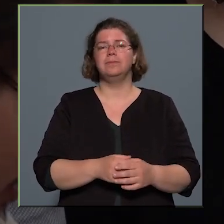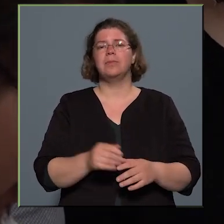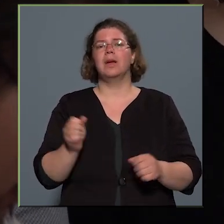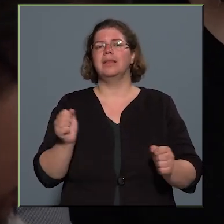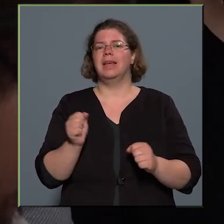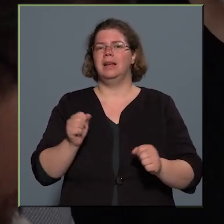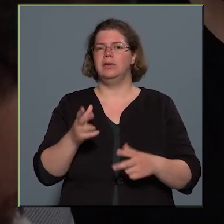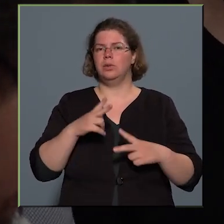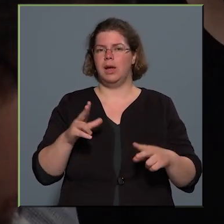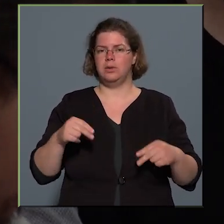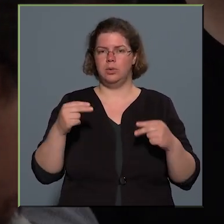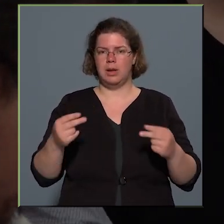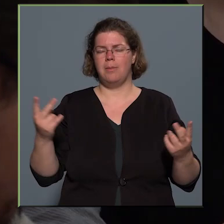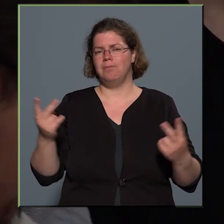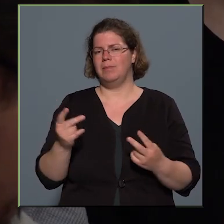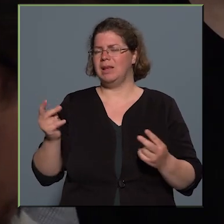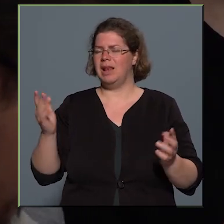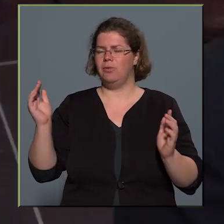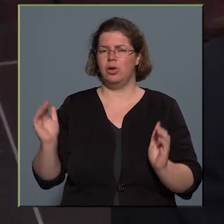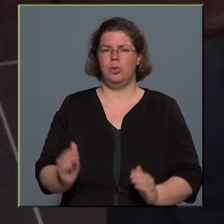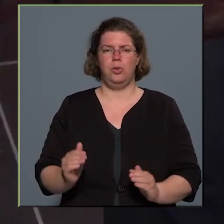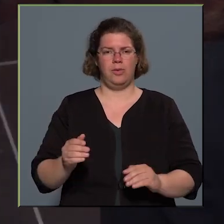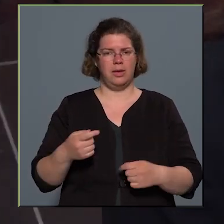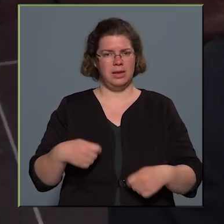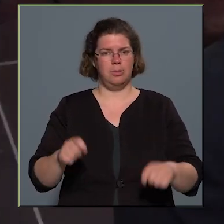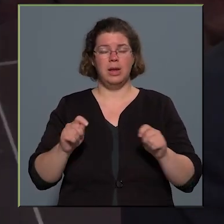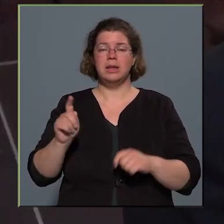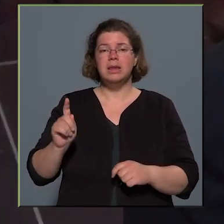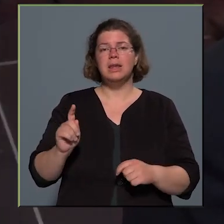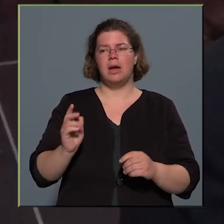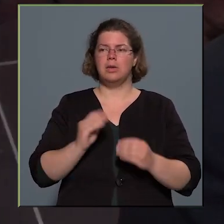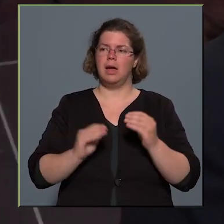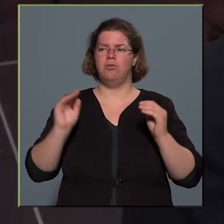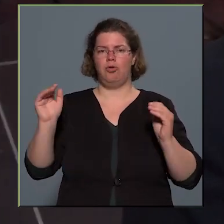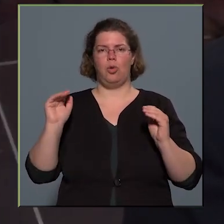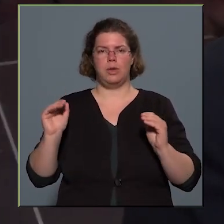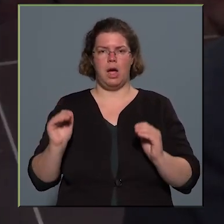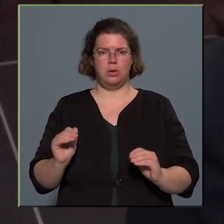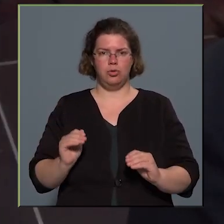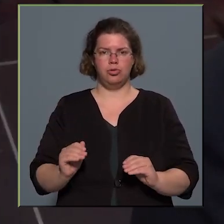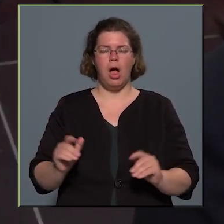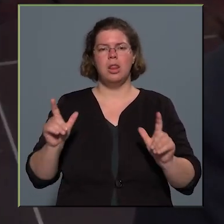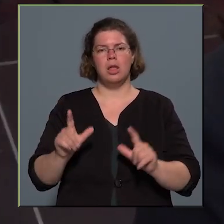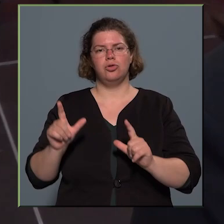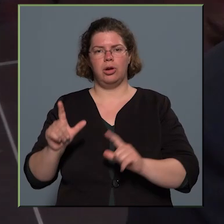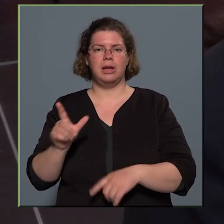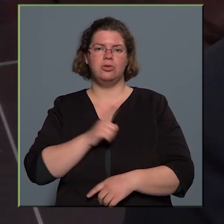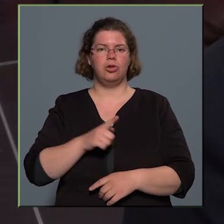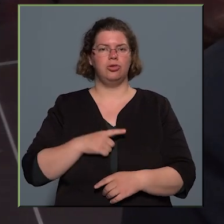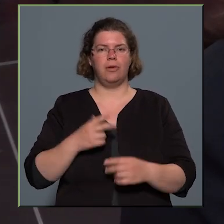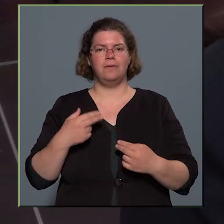után persze nagyon le volt hűve az épület, de hát azért fokozatosan, rossanként csak-csak